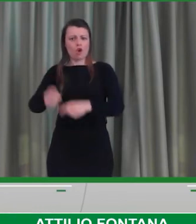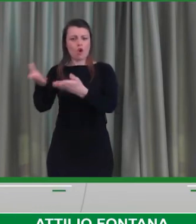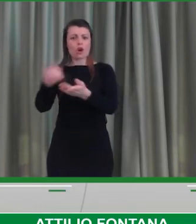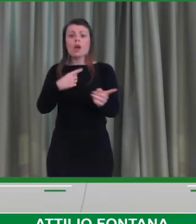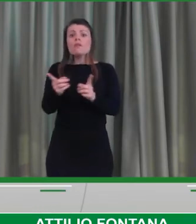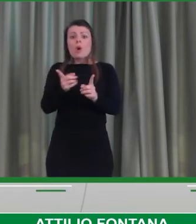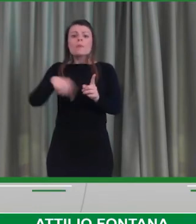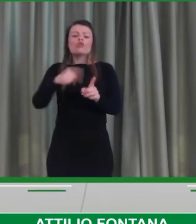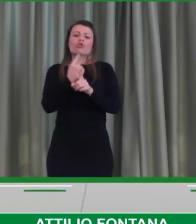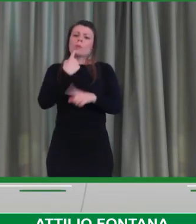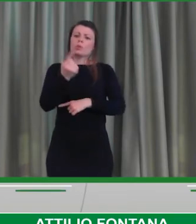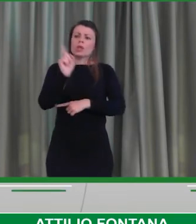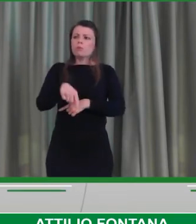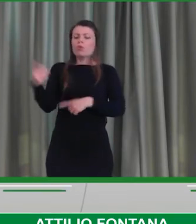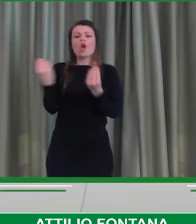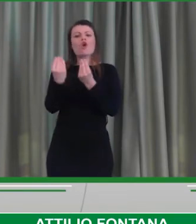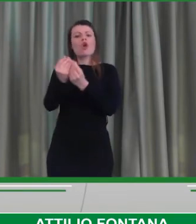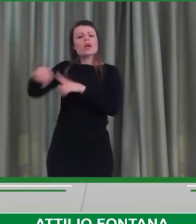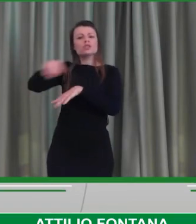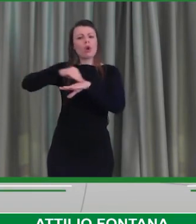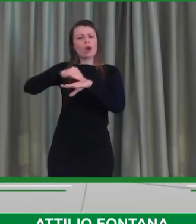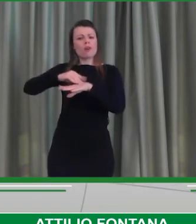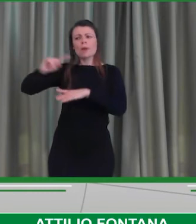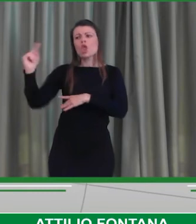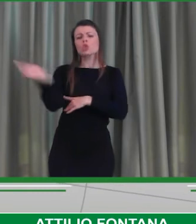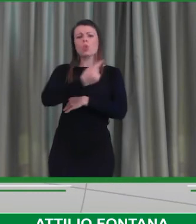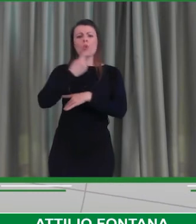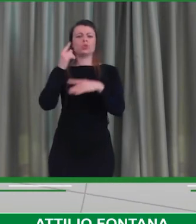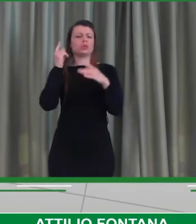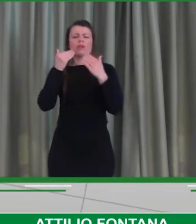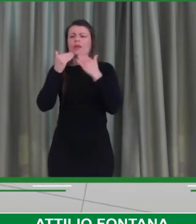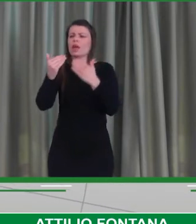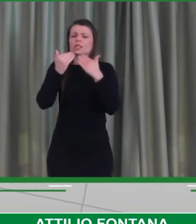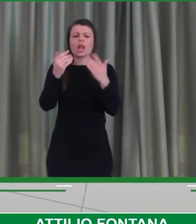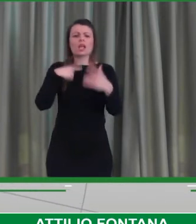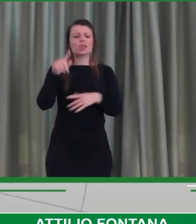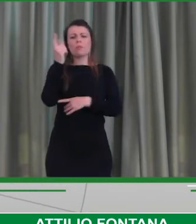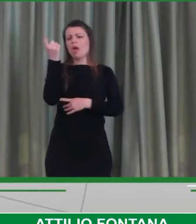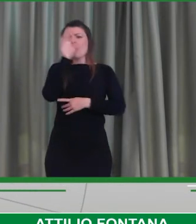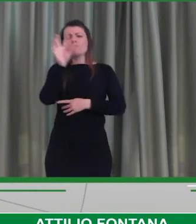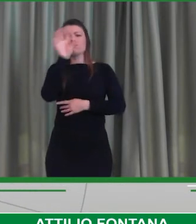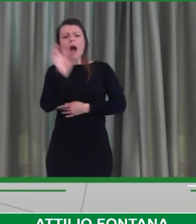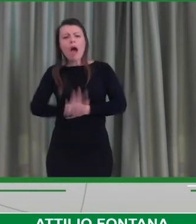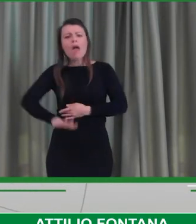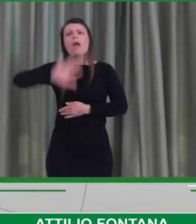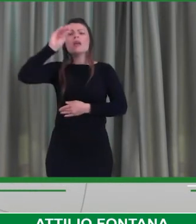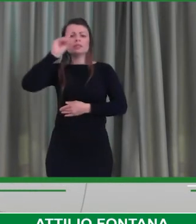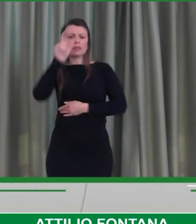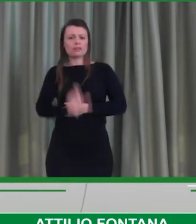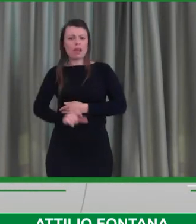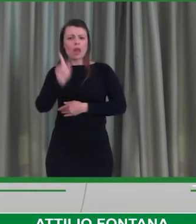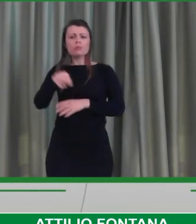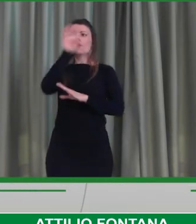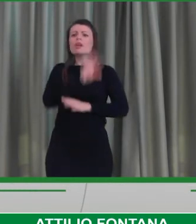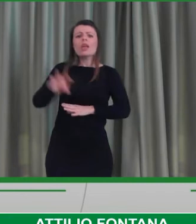ringraziare tutti i suoi colleghi, tutti gli infermieri di questo meraviglioso paese, di questa meravigliosa regione che stanno lottando